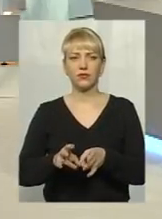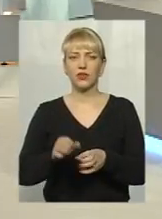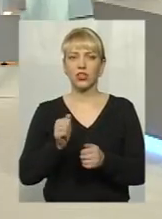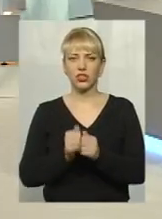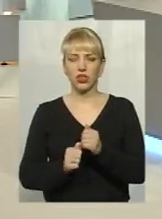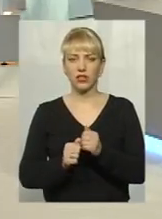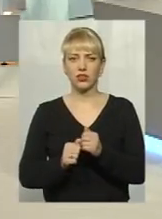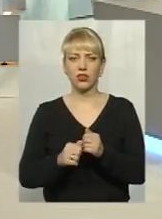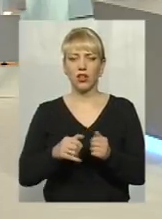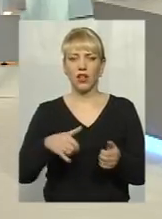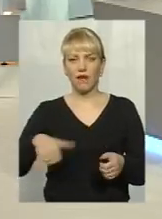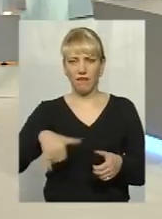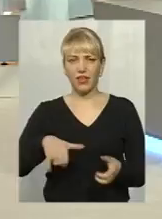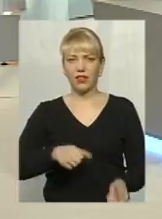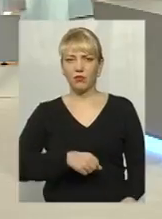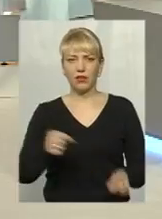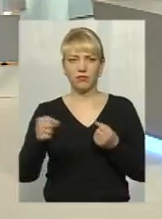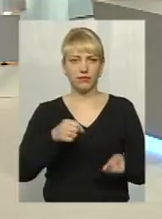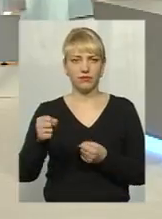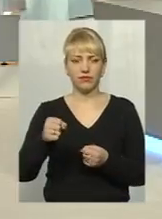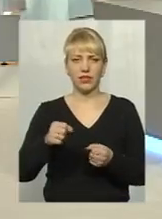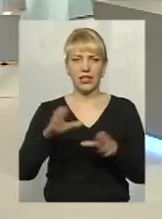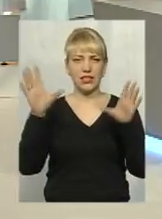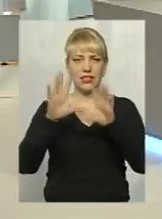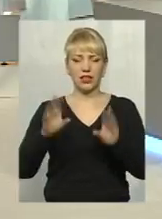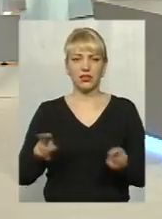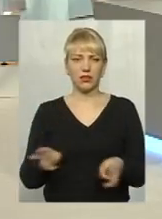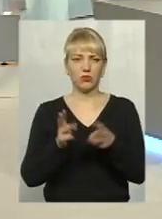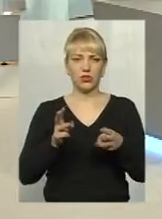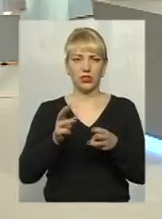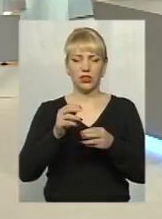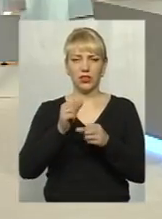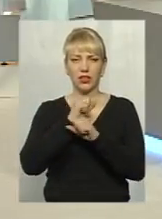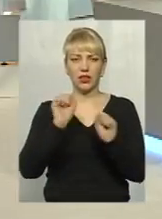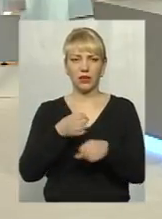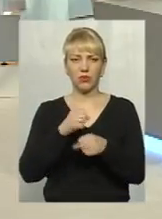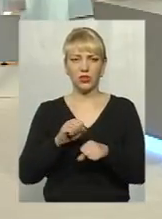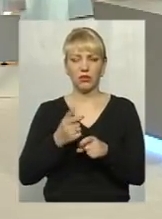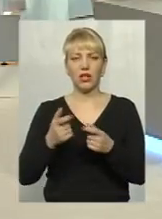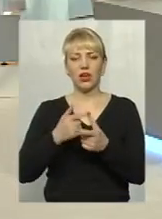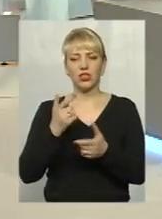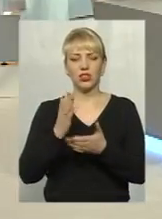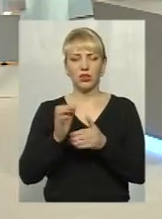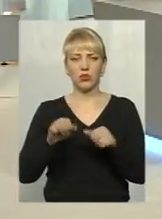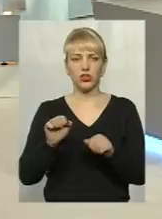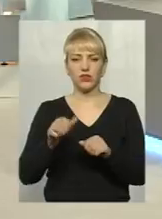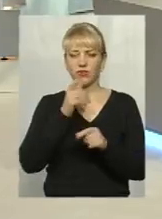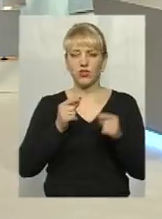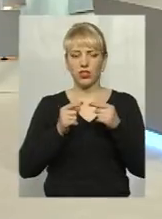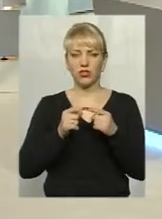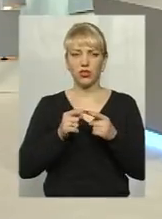Часто відрами не так просто ту пожежу загасити. А чи є можливість вчасно дістатися до того населеного?